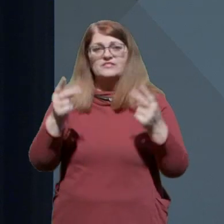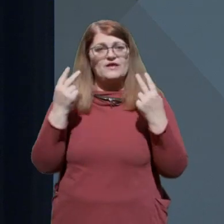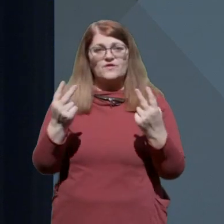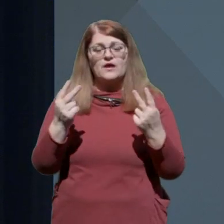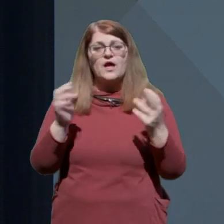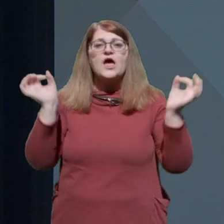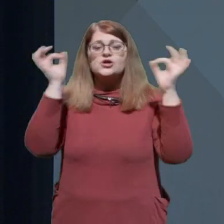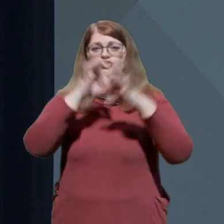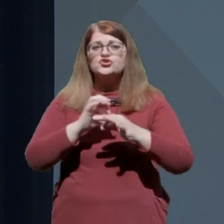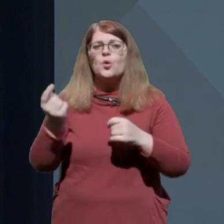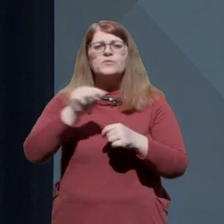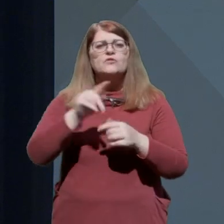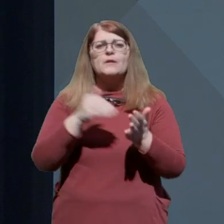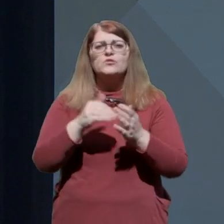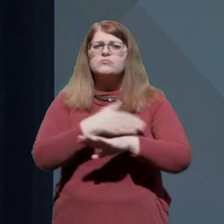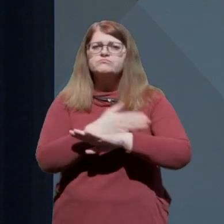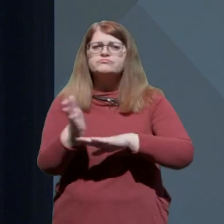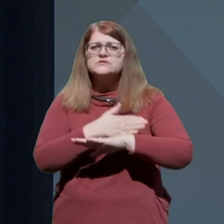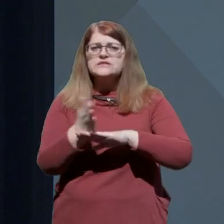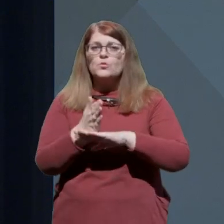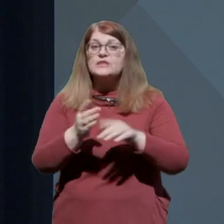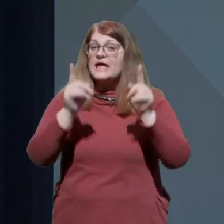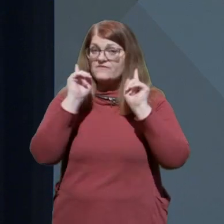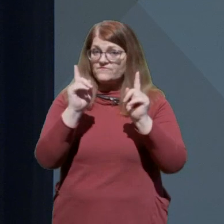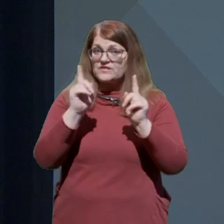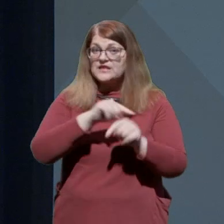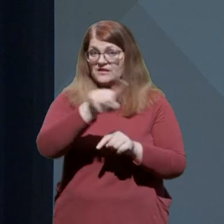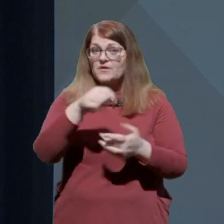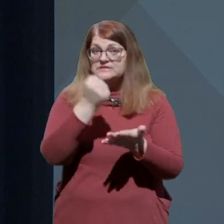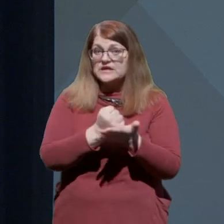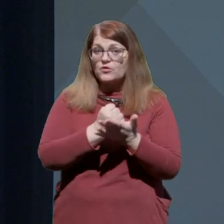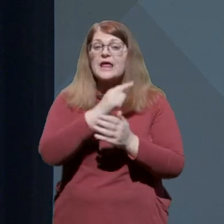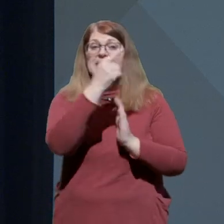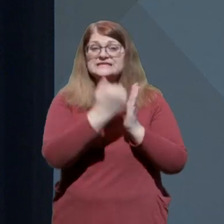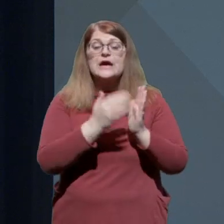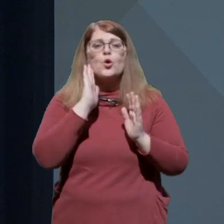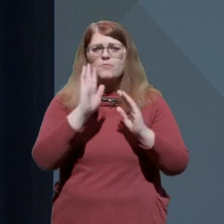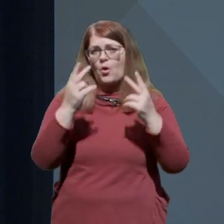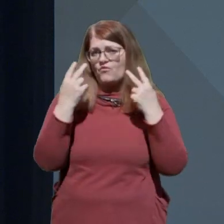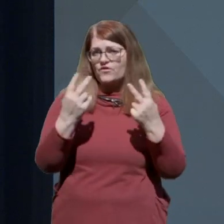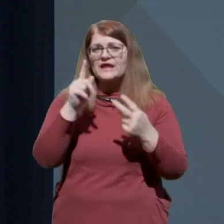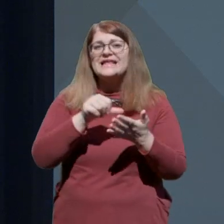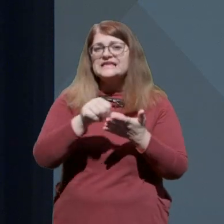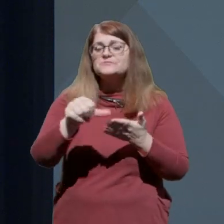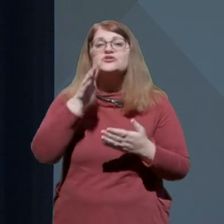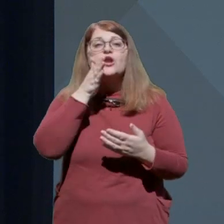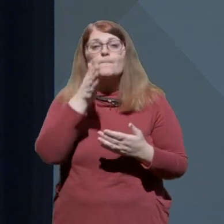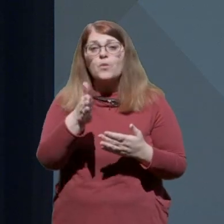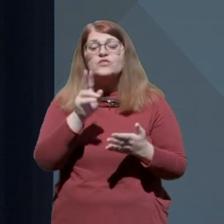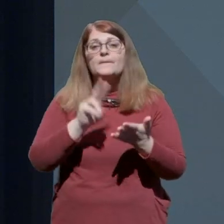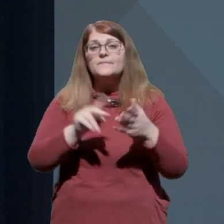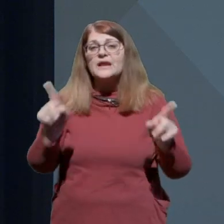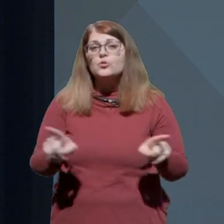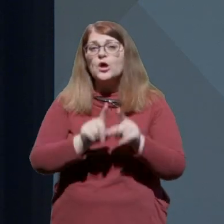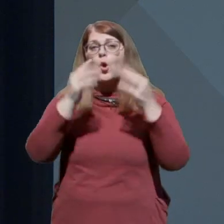že oprihaja do nepotrebnih zamud. Vendar vam zagotavljen, da zakon bo veljavljen in izplačila bodo, prav tako po